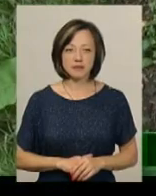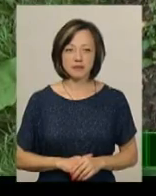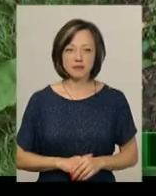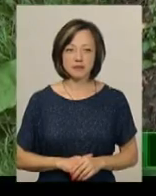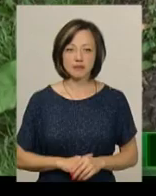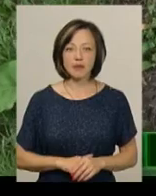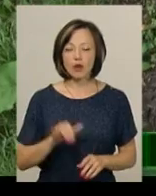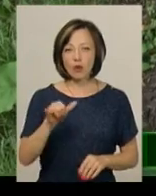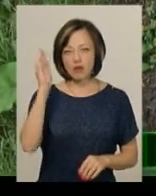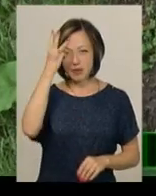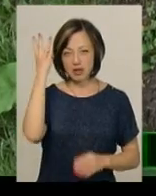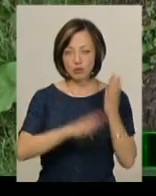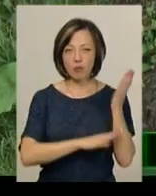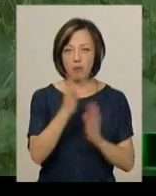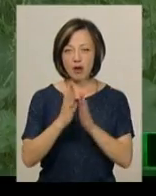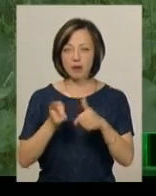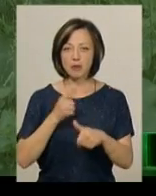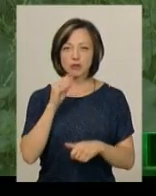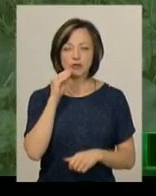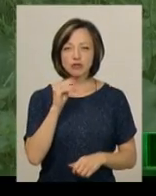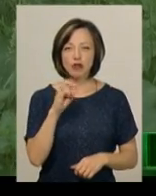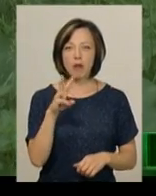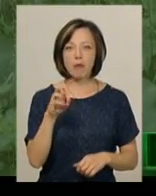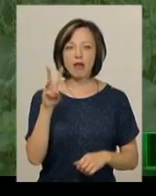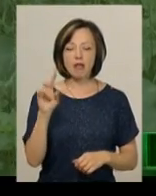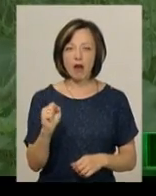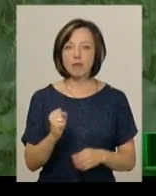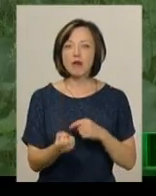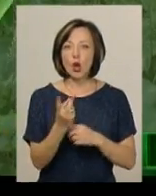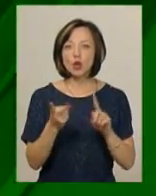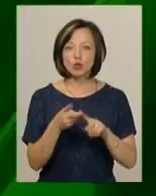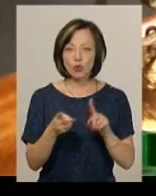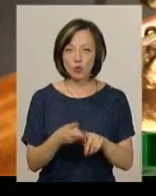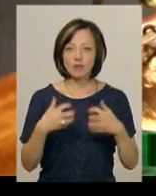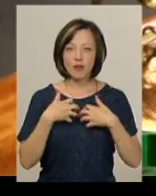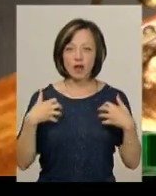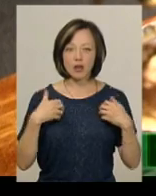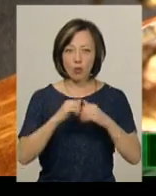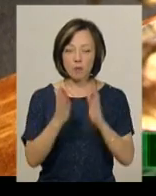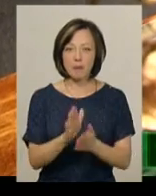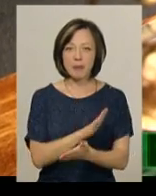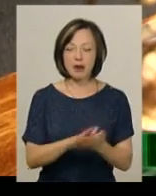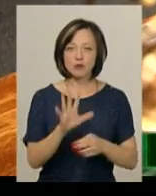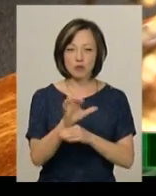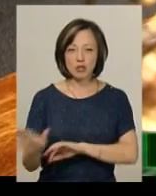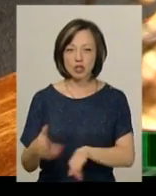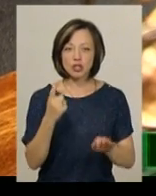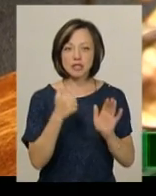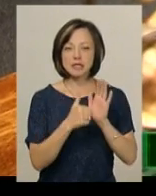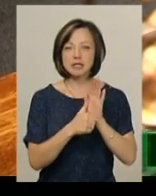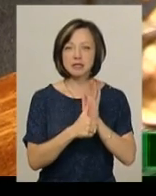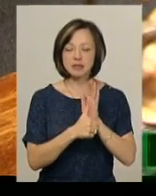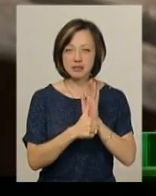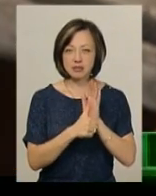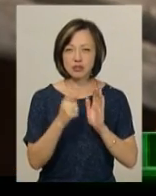У Хмельницькому парку імені Чекмана з'явиться другий зоокомплекс для прибирання за собаками. 680 тисяч гривень для